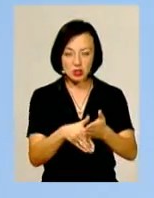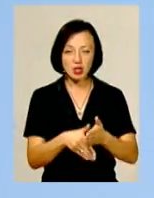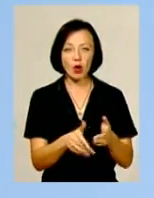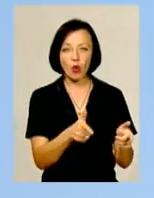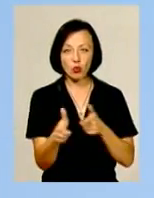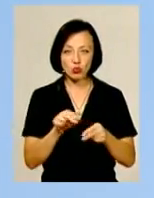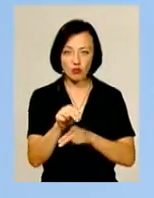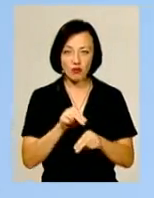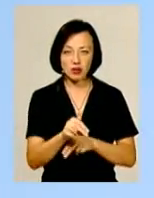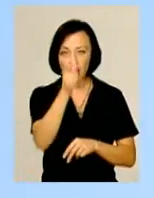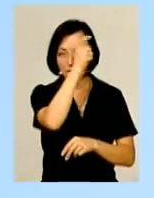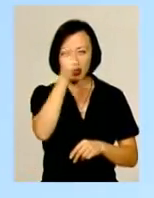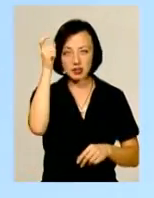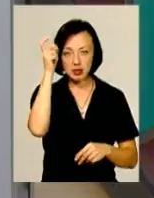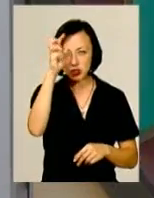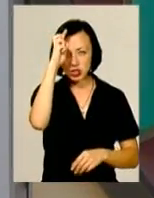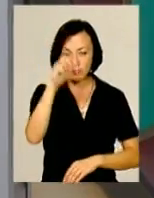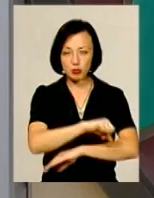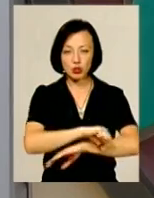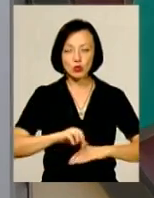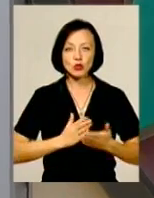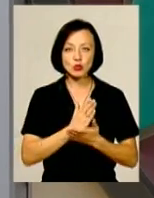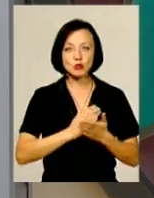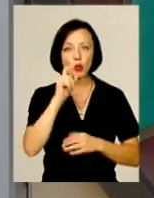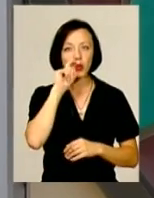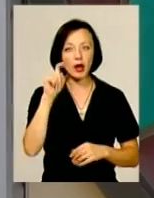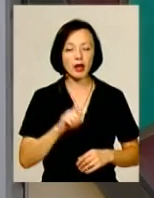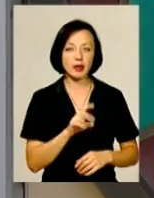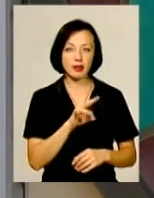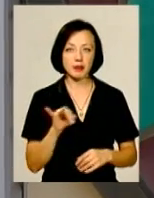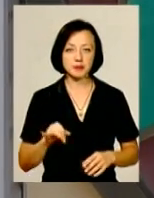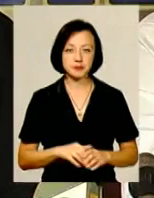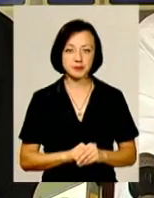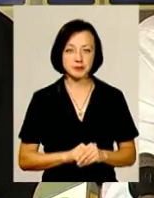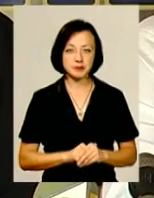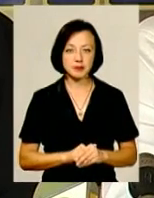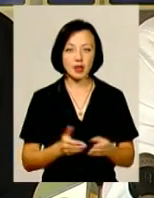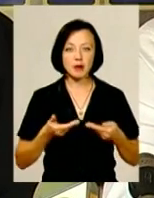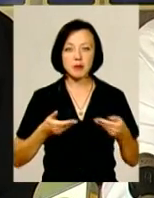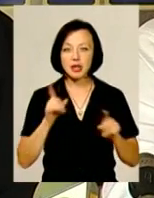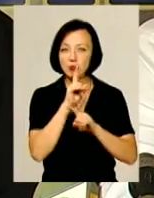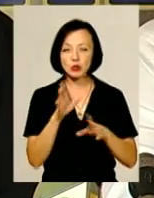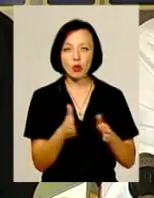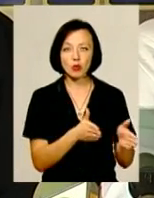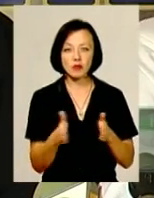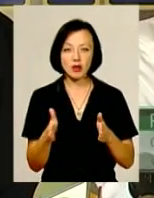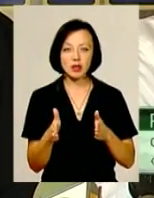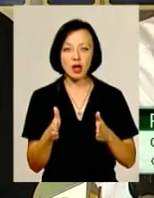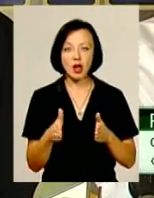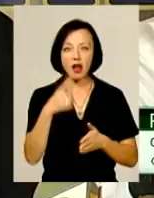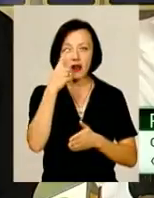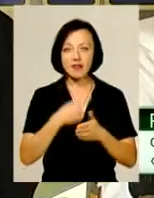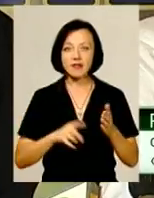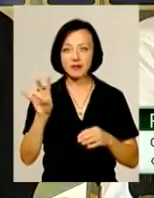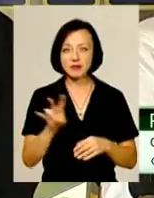готувати має намір Академія Державної прикордонної служби України імені Богдана Хмельницького. Ми не будемо готувати, наприклад, капеланів певної